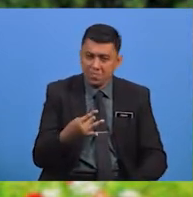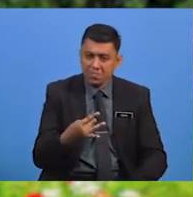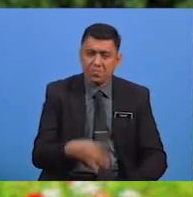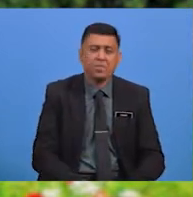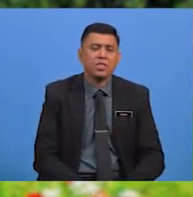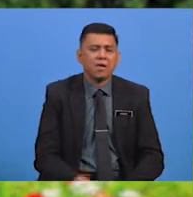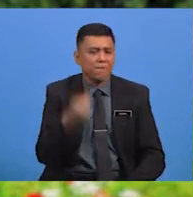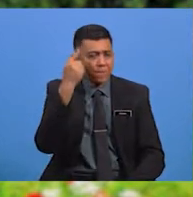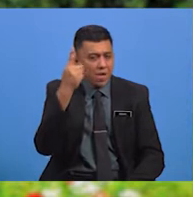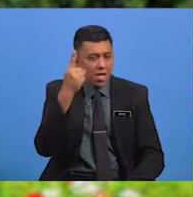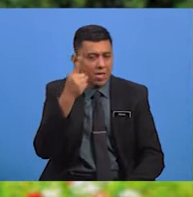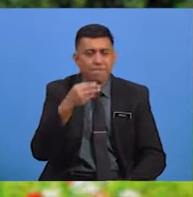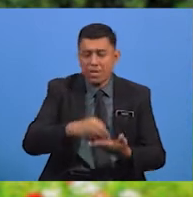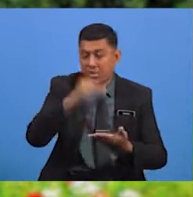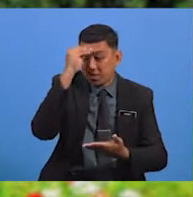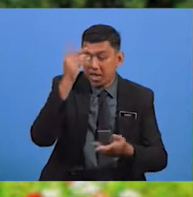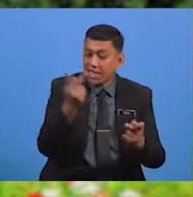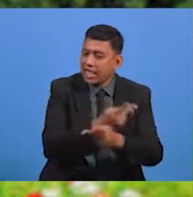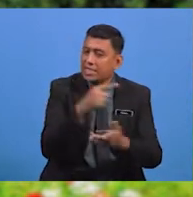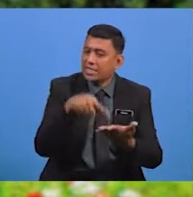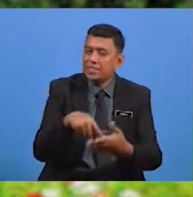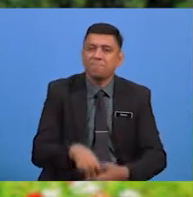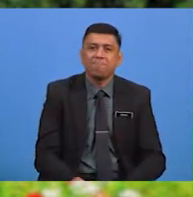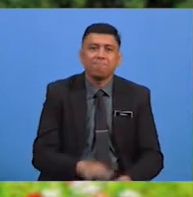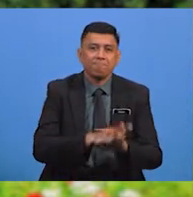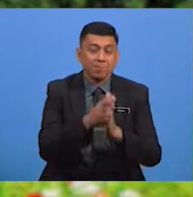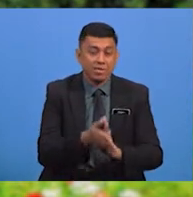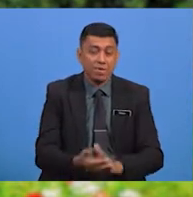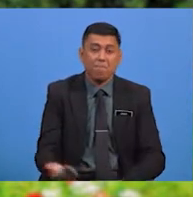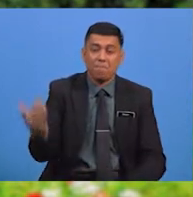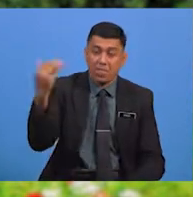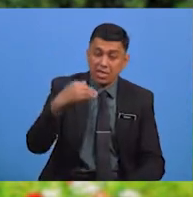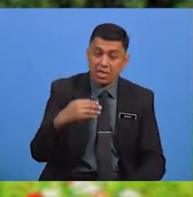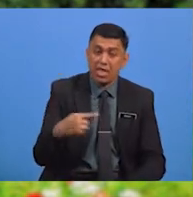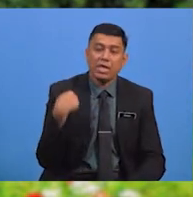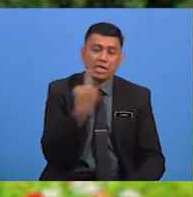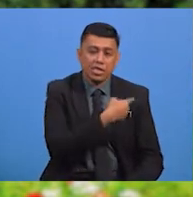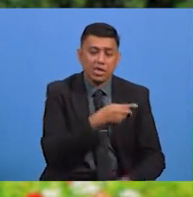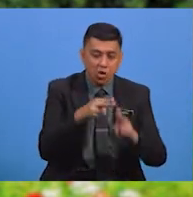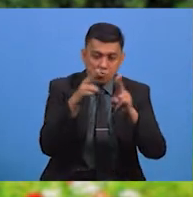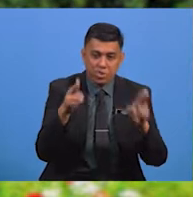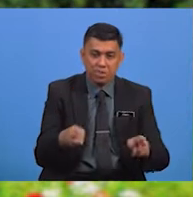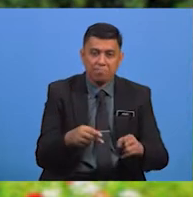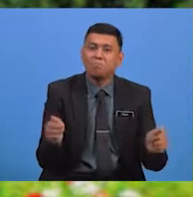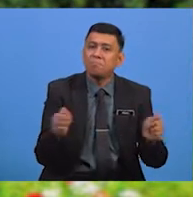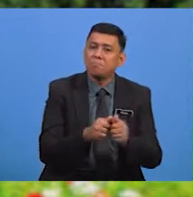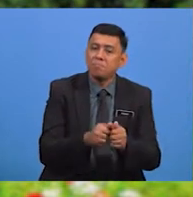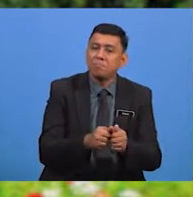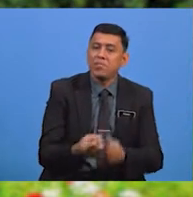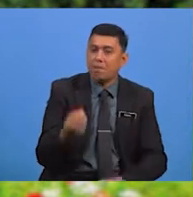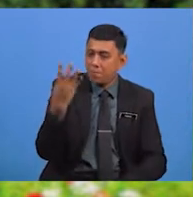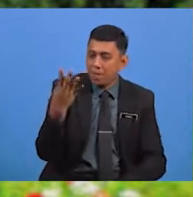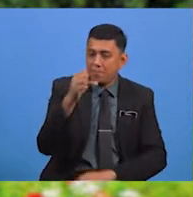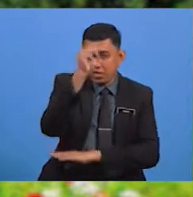Kefahaman Berkaitan Pembelajaran Kali Ini Jadi Mari Kita Uji Kefahaman Murid Semua Dengan